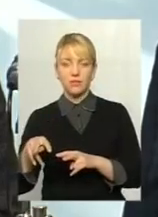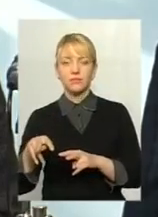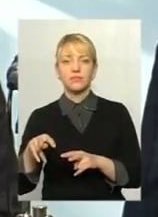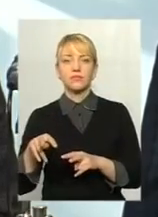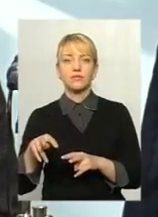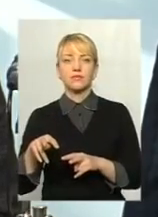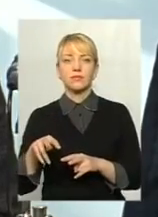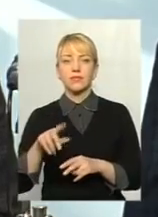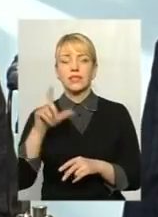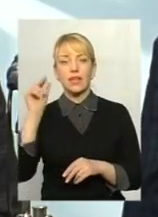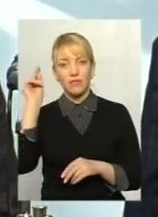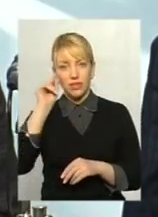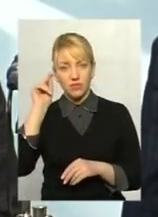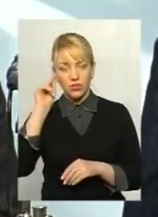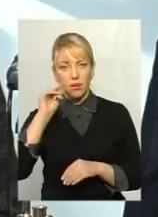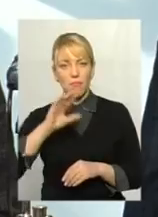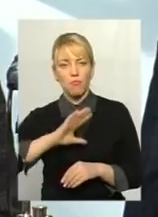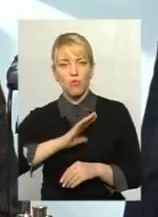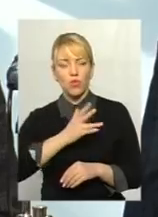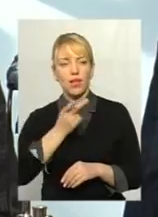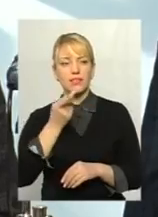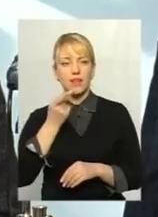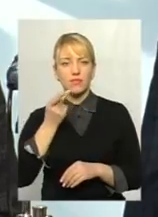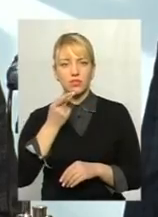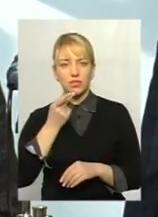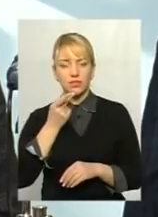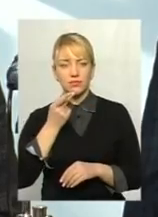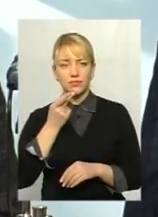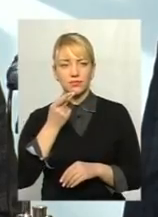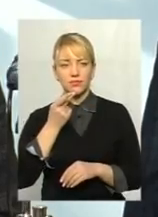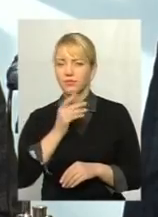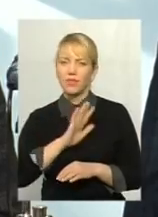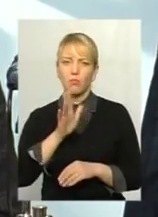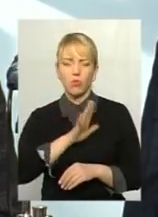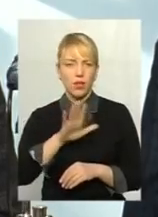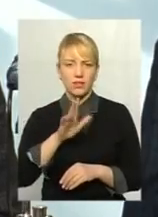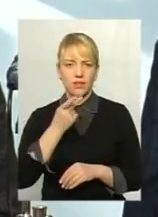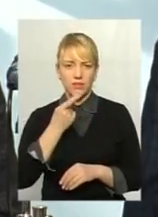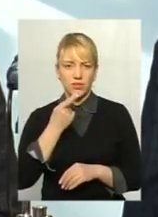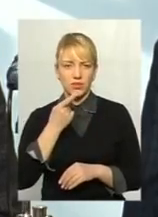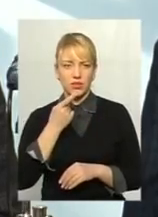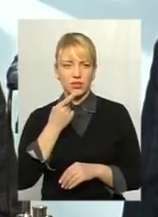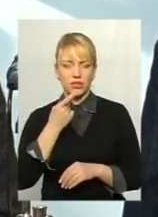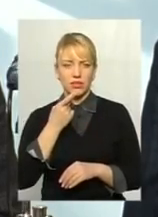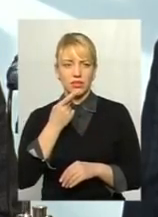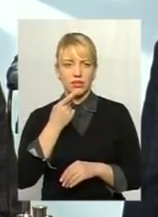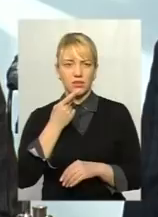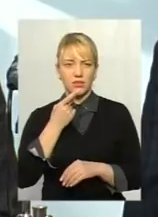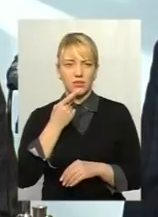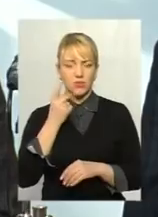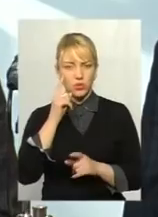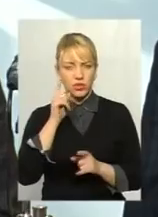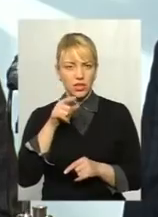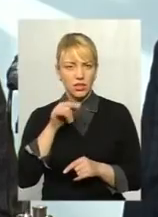за вивченням, була завжди, не була завжди за заселянином. І останнім